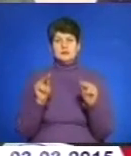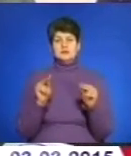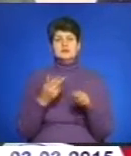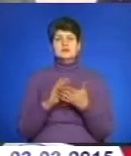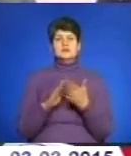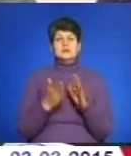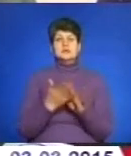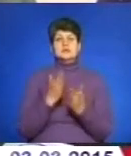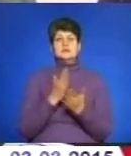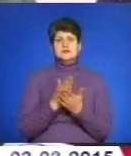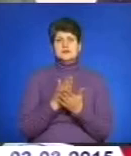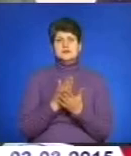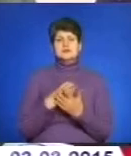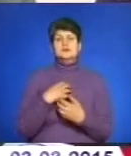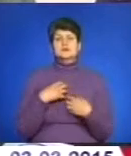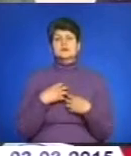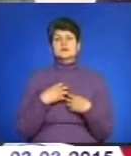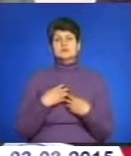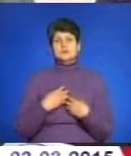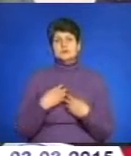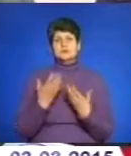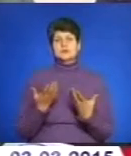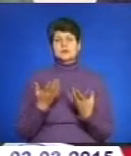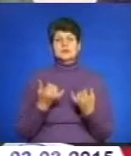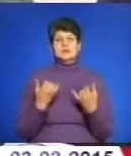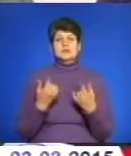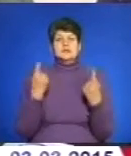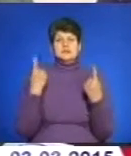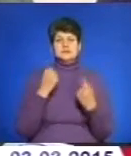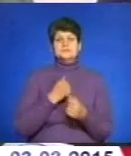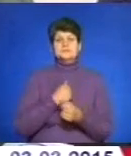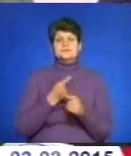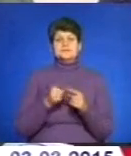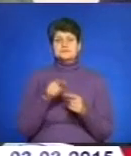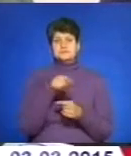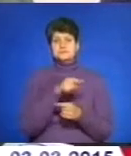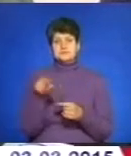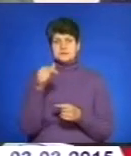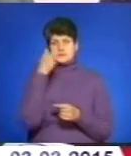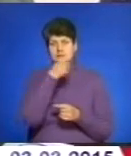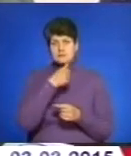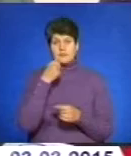в чомусь і сумну. Тому що, на превеликий жаль, за той рік покращень в